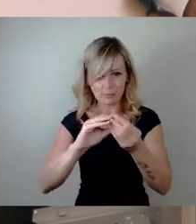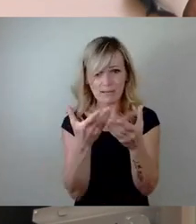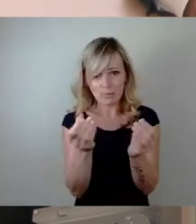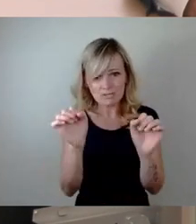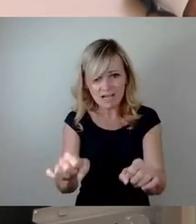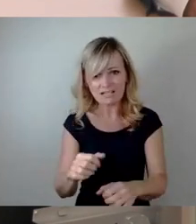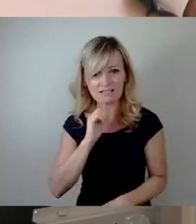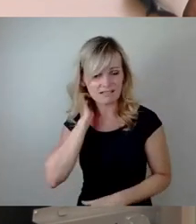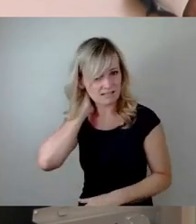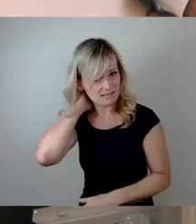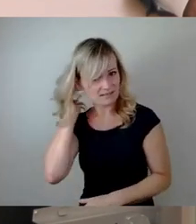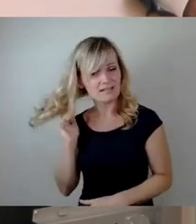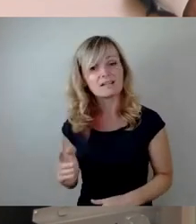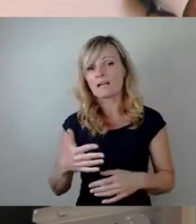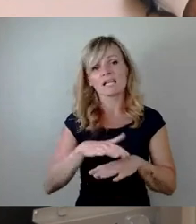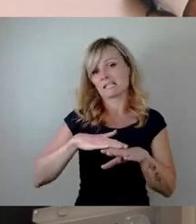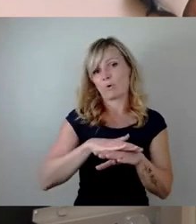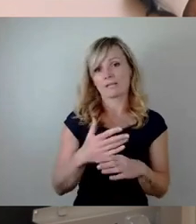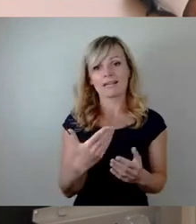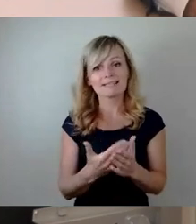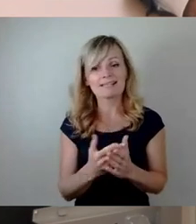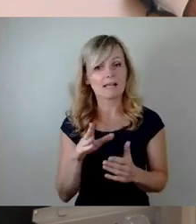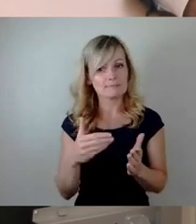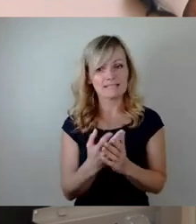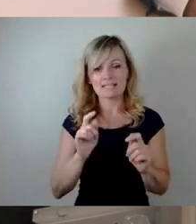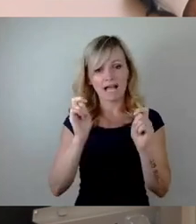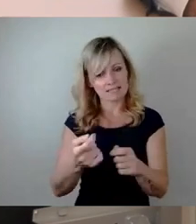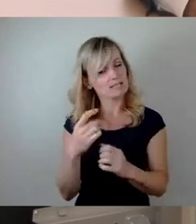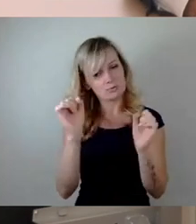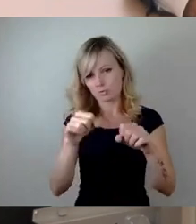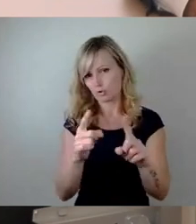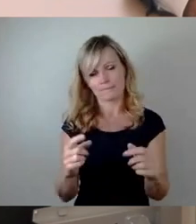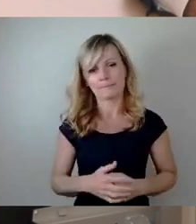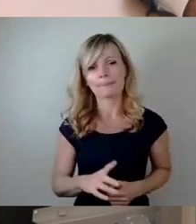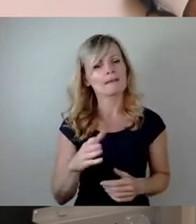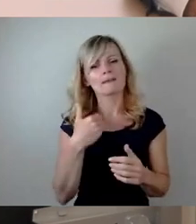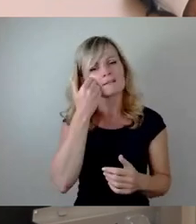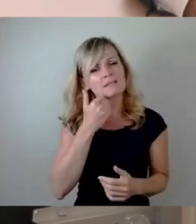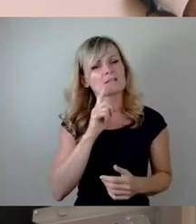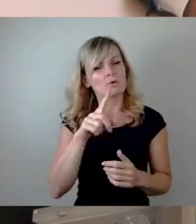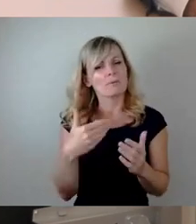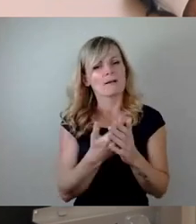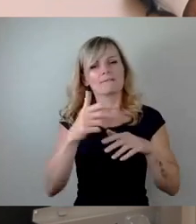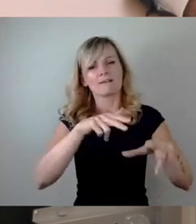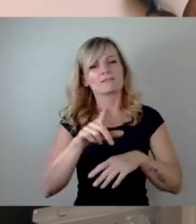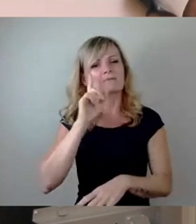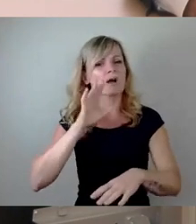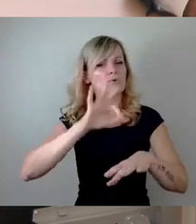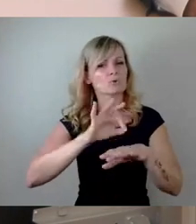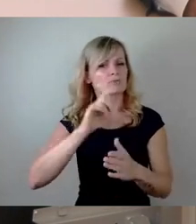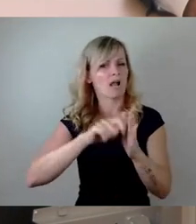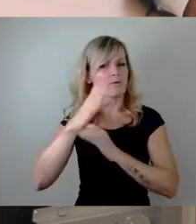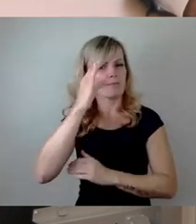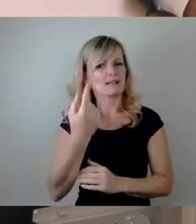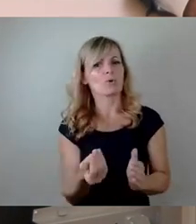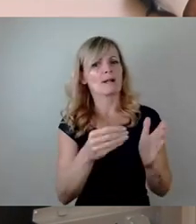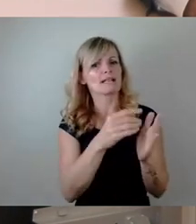kann. Sorry. Und deswegen werden wir diesem Antrag auch nicht zustimmen. Ich würde auch noch mal bitten, die Verwaltung, Frau Dr. Kaufmann, noch mal was dazu zu sagen,